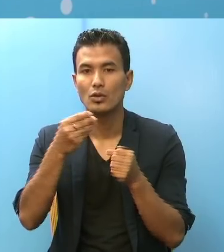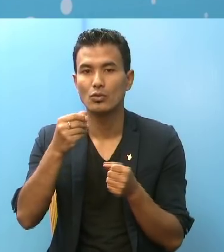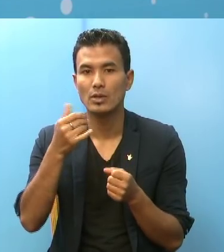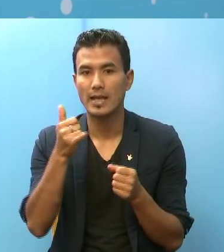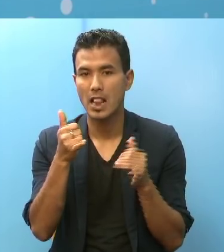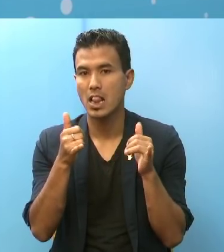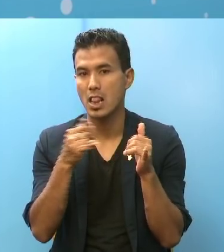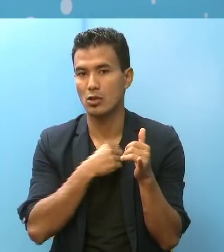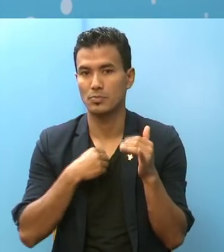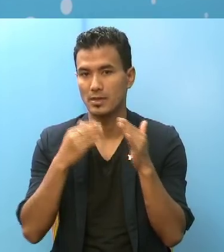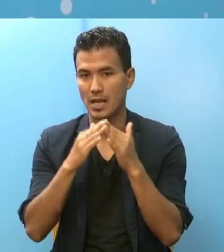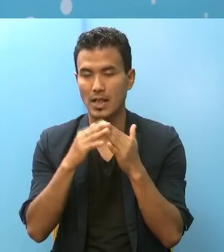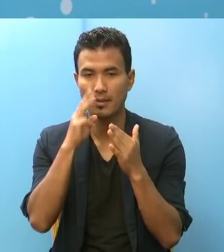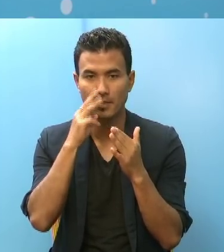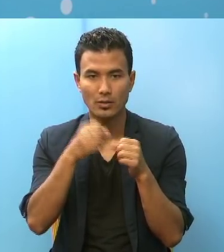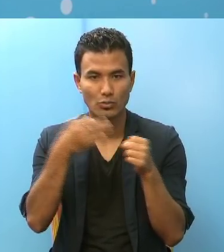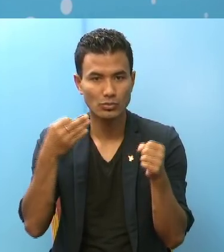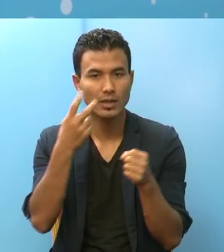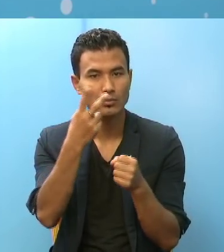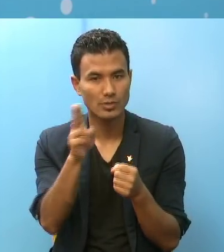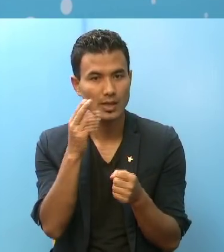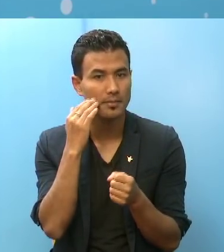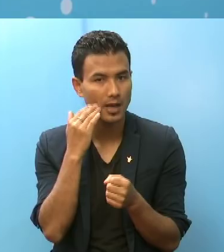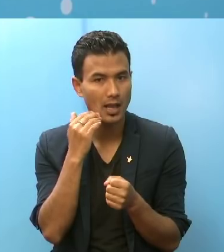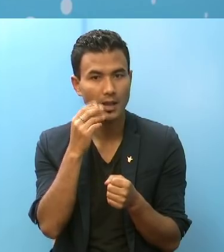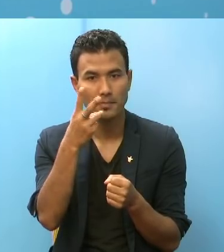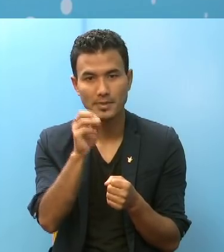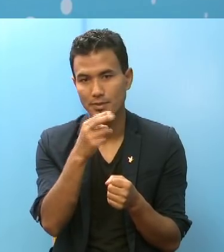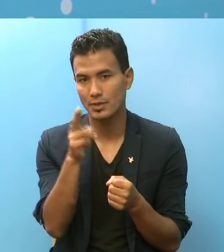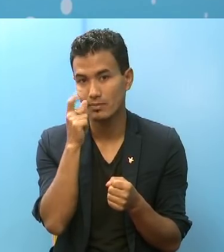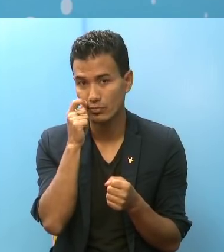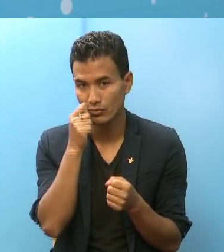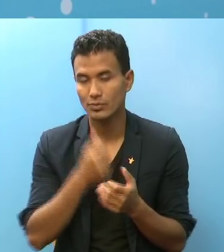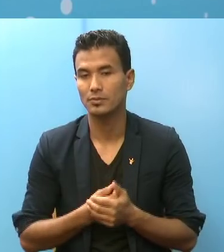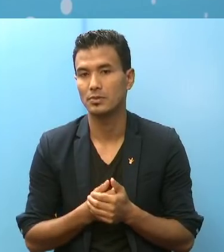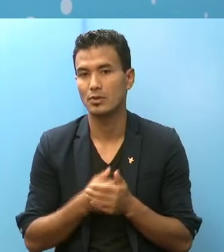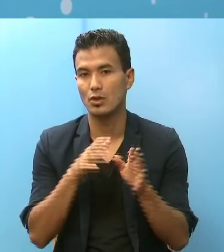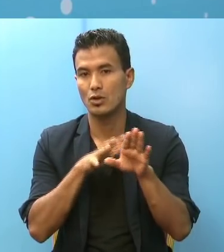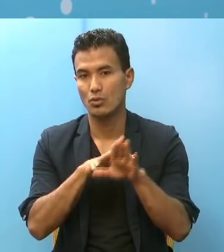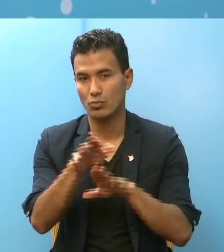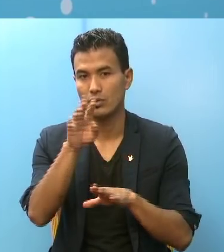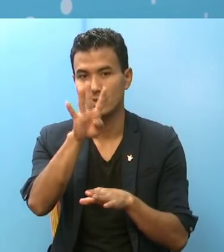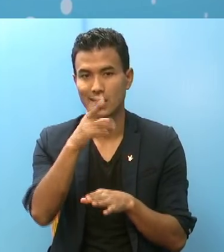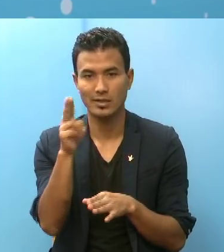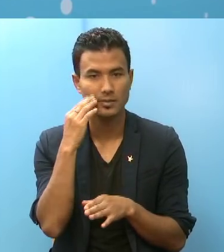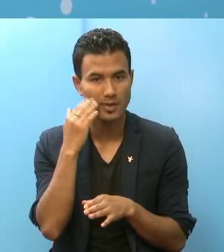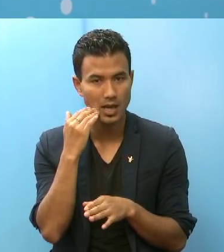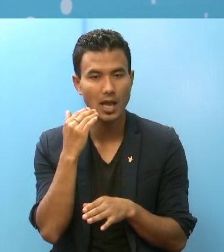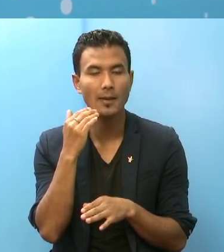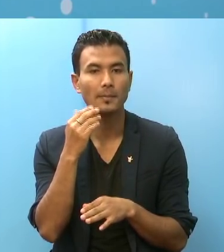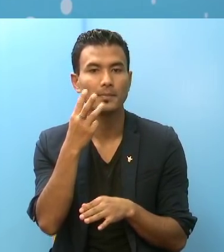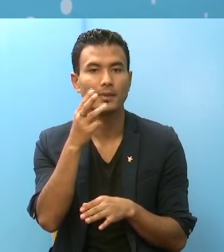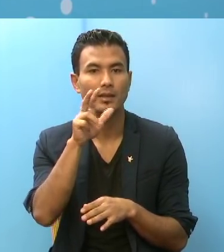अस्पताल दुलिखेल मा गनुशा का दुई जना महिला र विश्च जना पुरुष रा रावता अटका चार जना महिलार